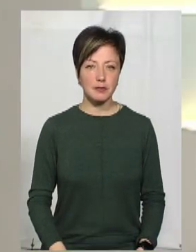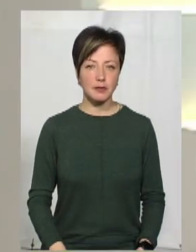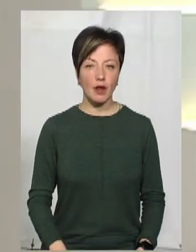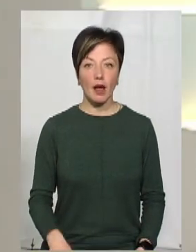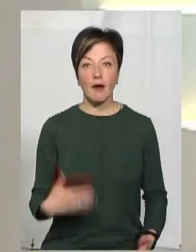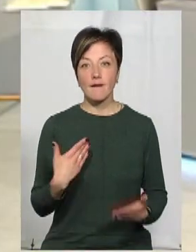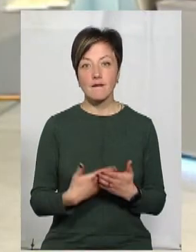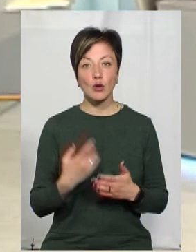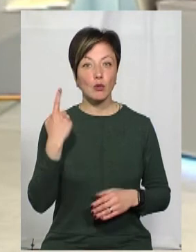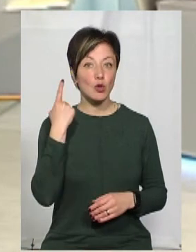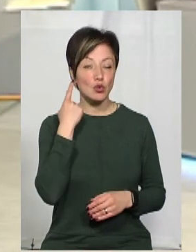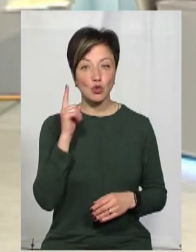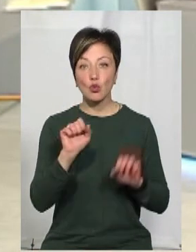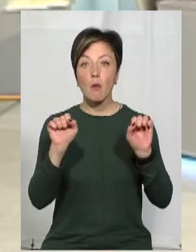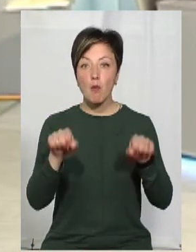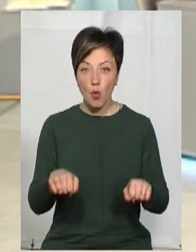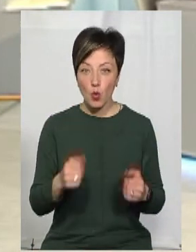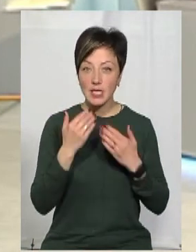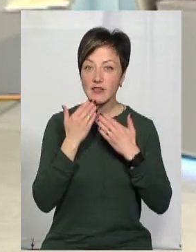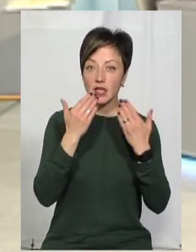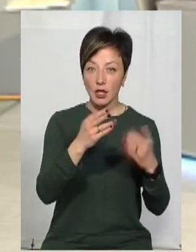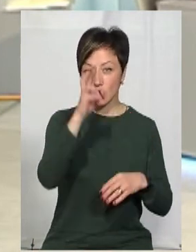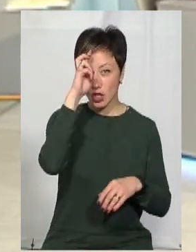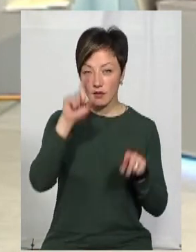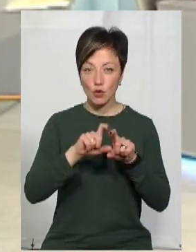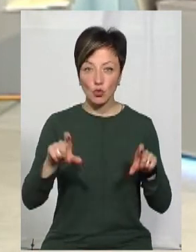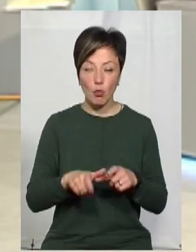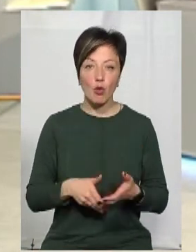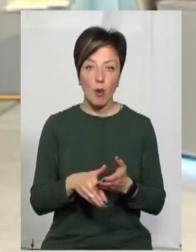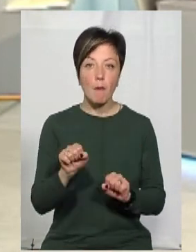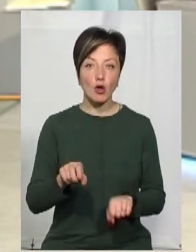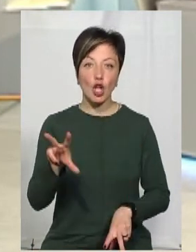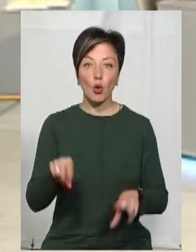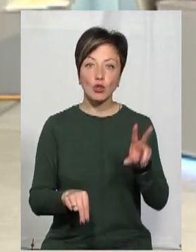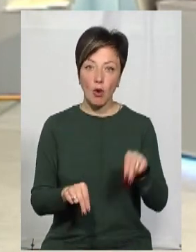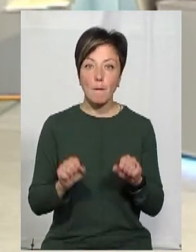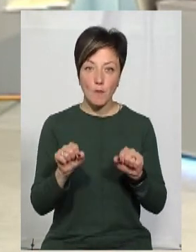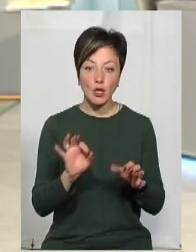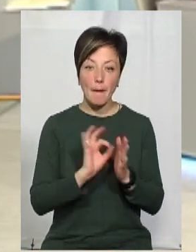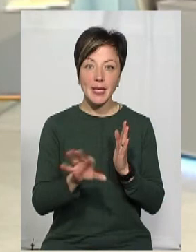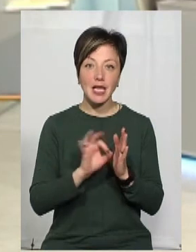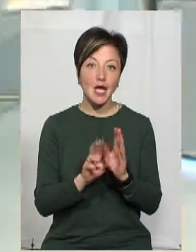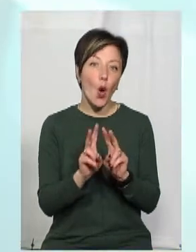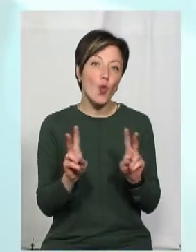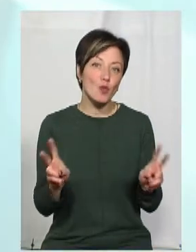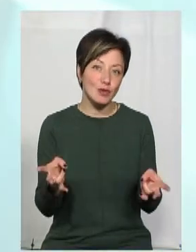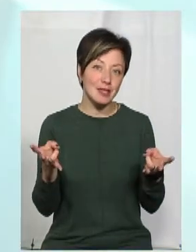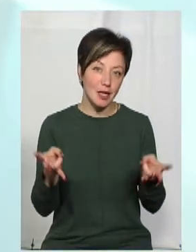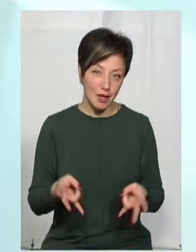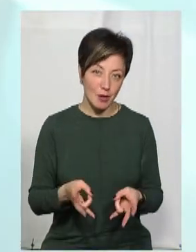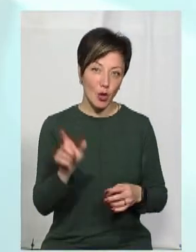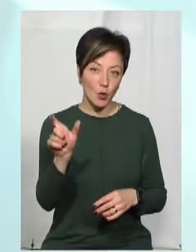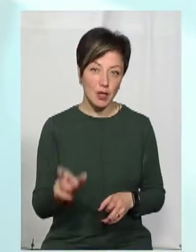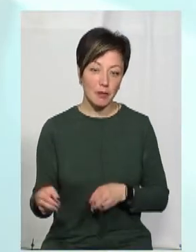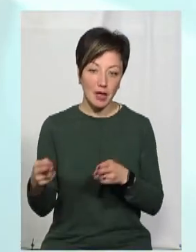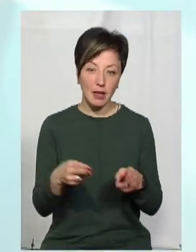От почули, пане Михайло, що можна звертатися до державних структур, на якусь допомогу можна розраховувати, можете підказати комусь, якщо бачите, що